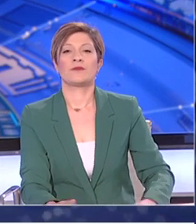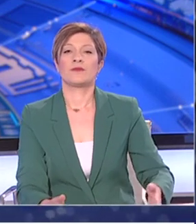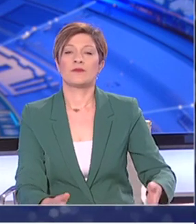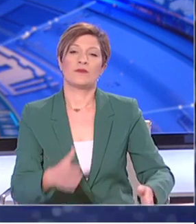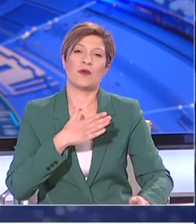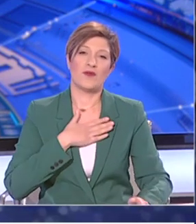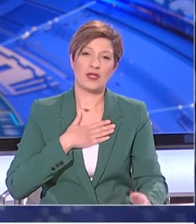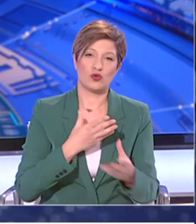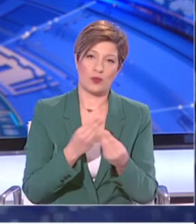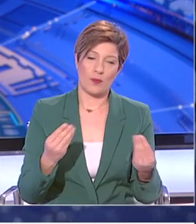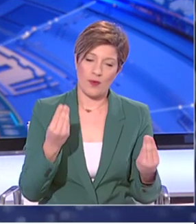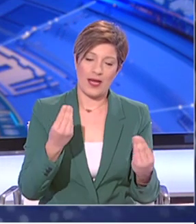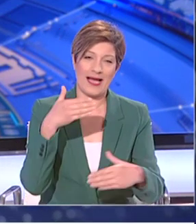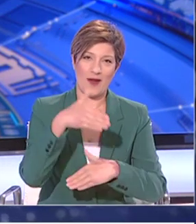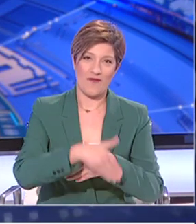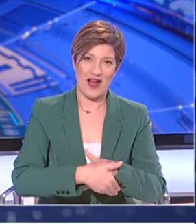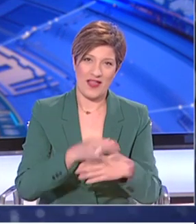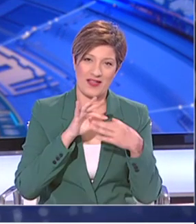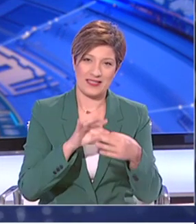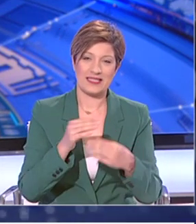Ευχαριστούμε πάρα πολύ. Καλό βράδυ.